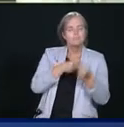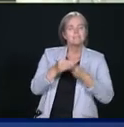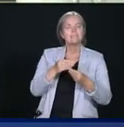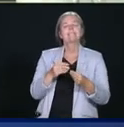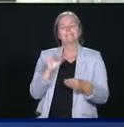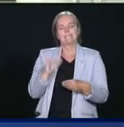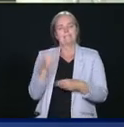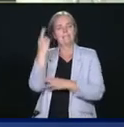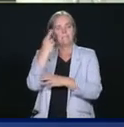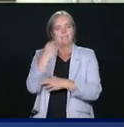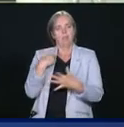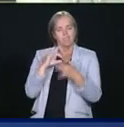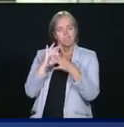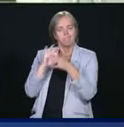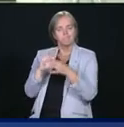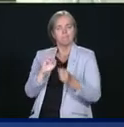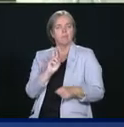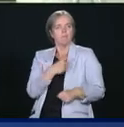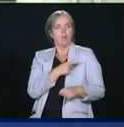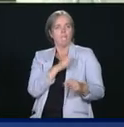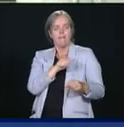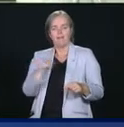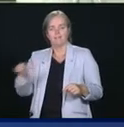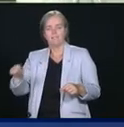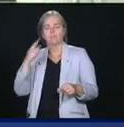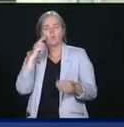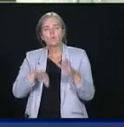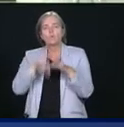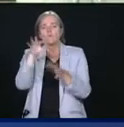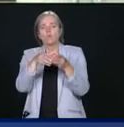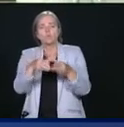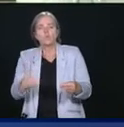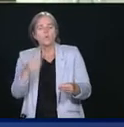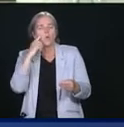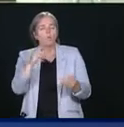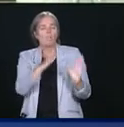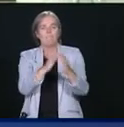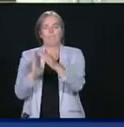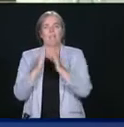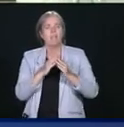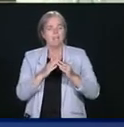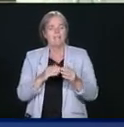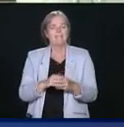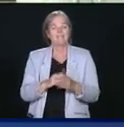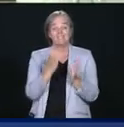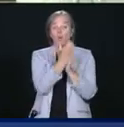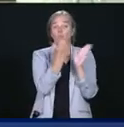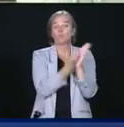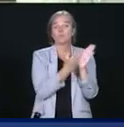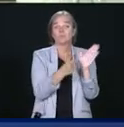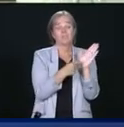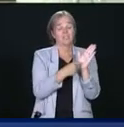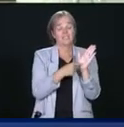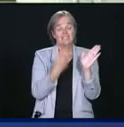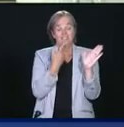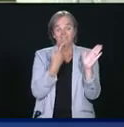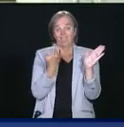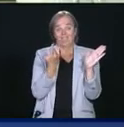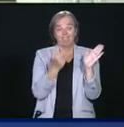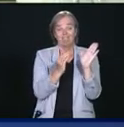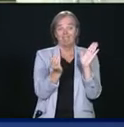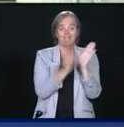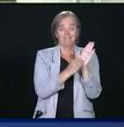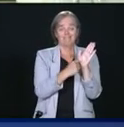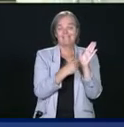trouver des façons d'aider les municipalités. Nous respectons la Constitution qui indique que les municipalités relèvent du